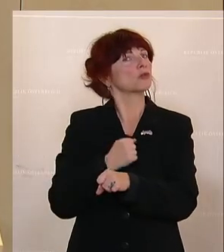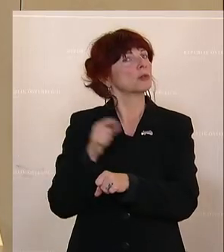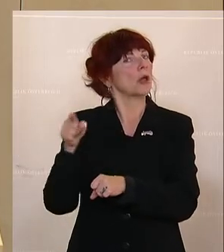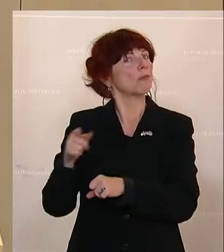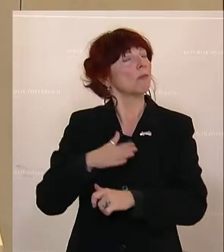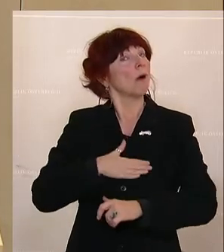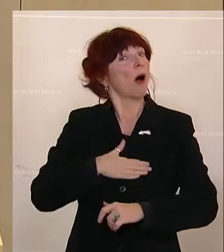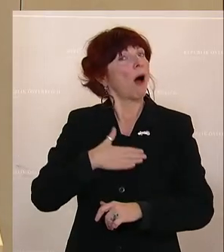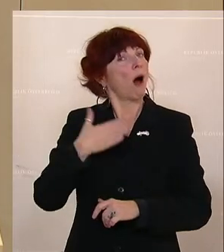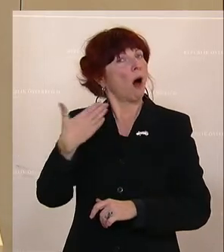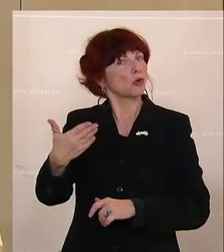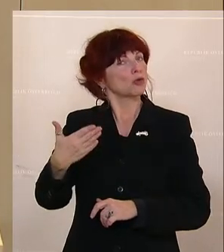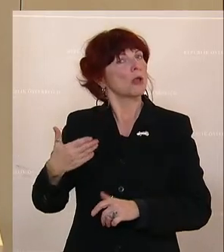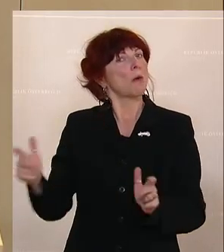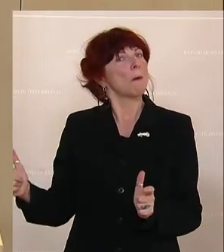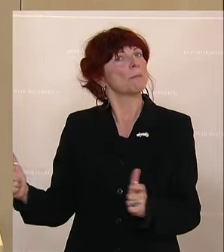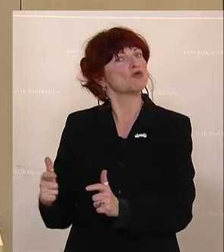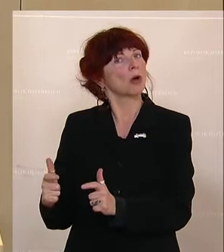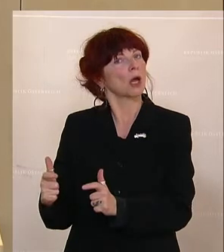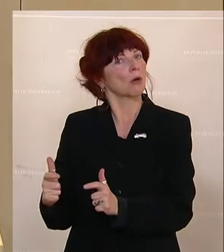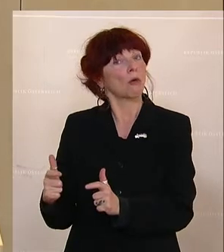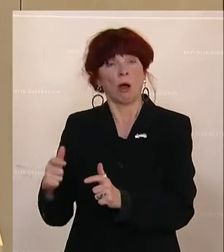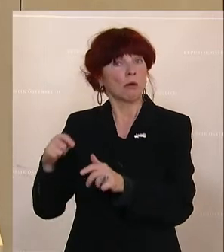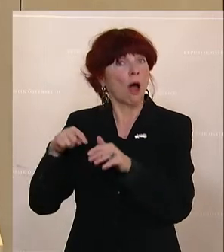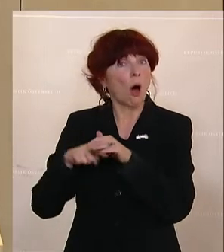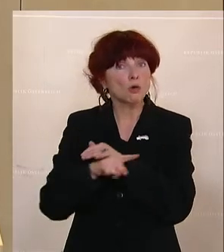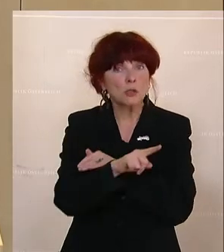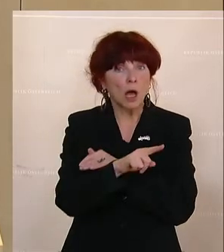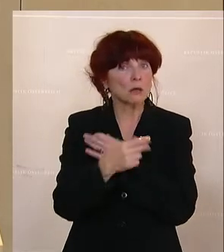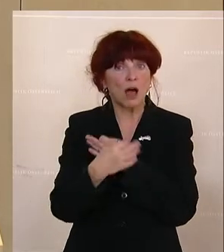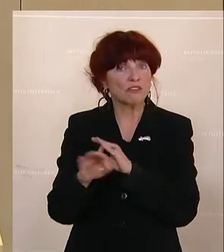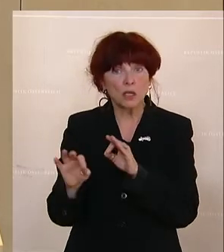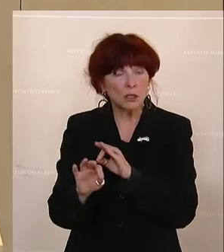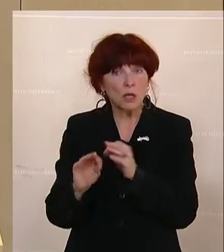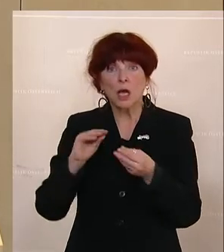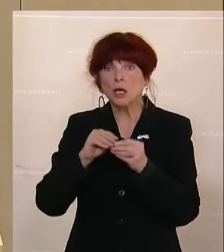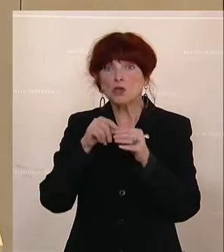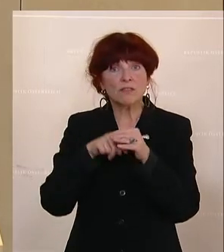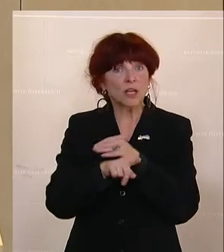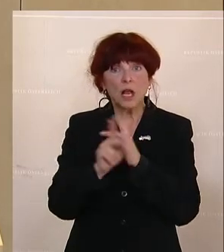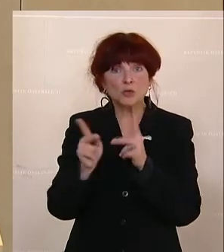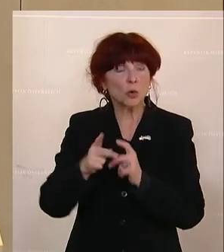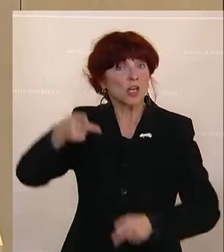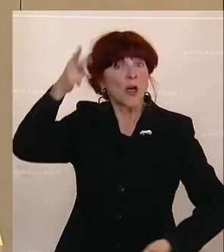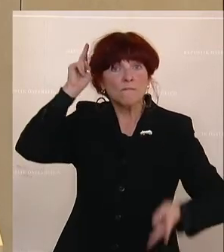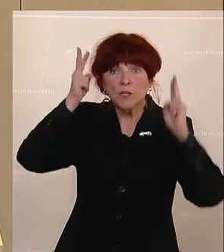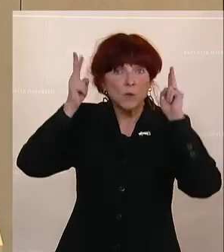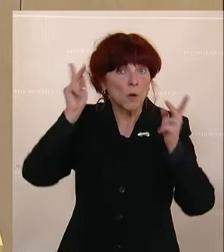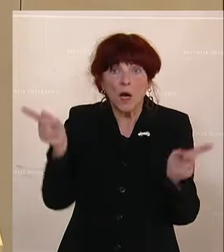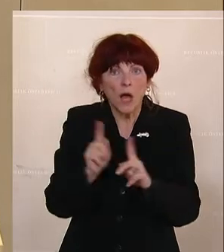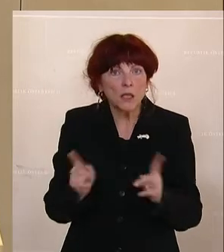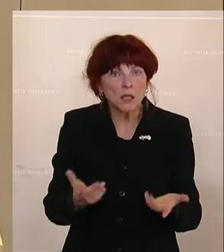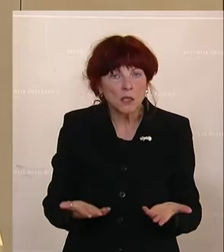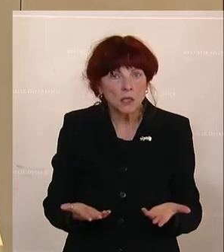Ausnahmebeschränkungen unterliegen, die kein Geschäft betreten dürfen, nicht einmal zum Friseur gehen dürfen, abgesehen von allen anderen Beschränkungen.